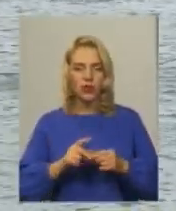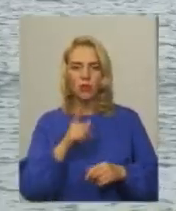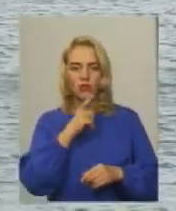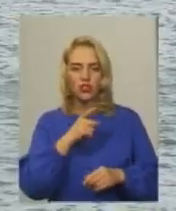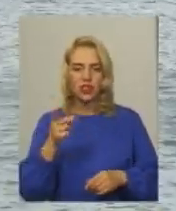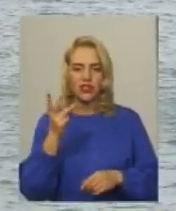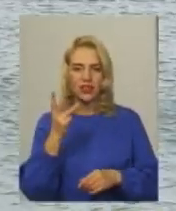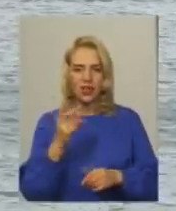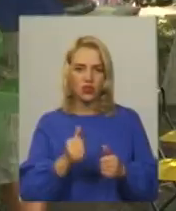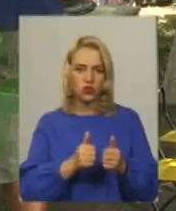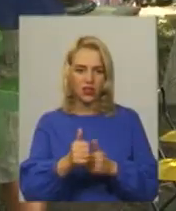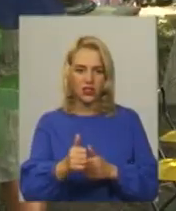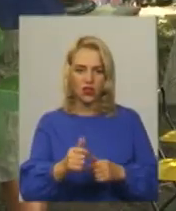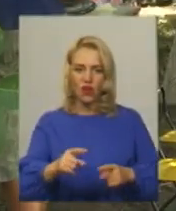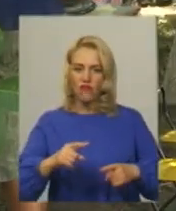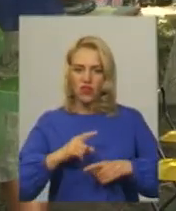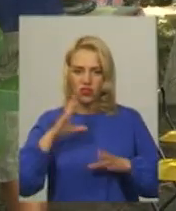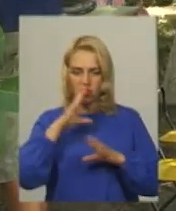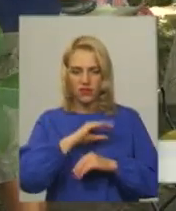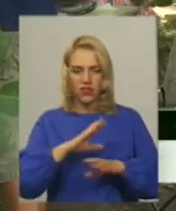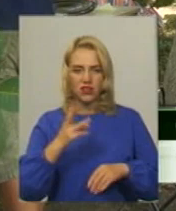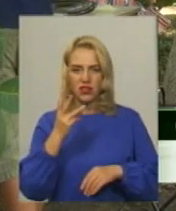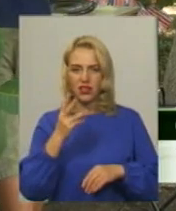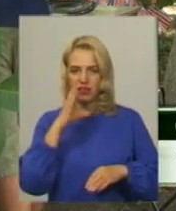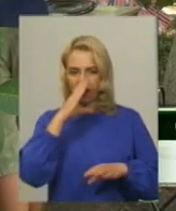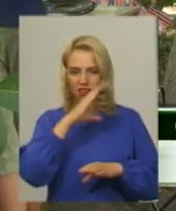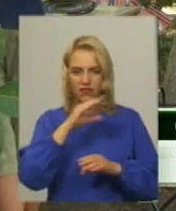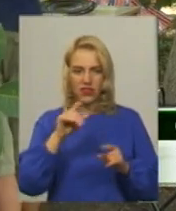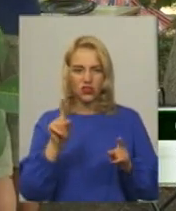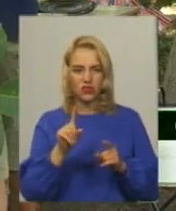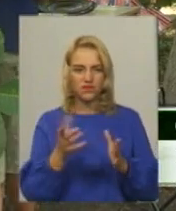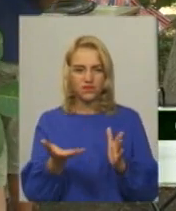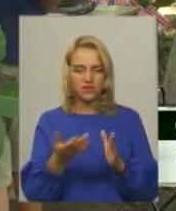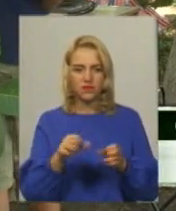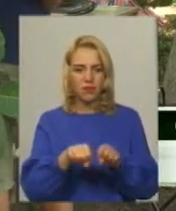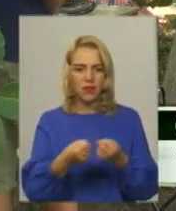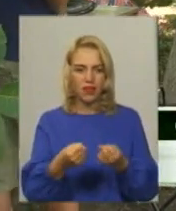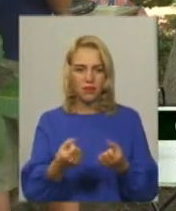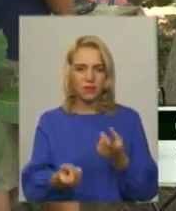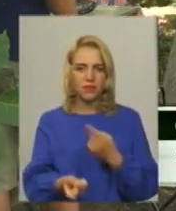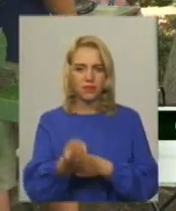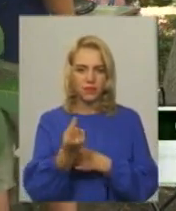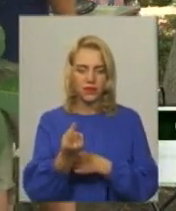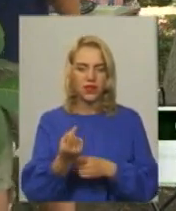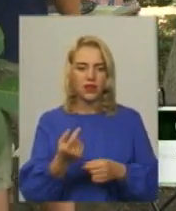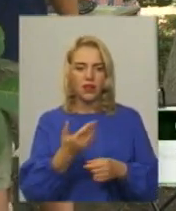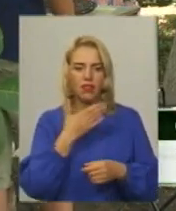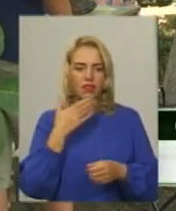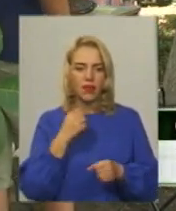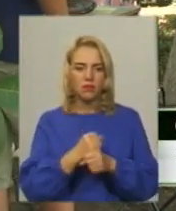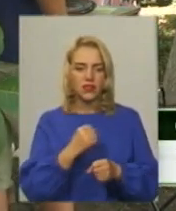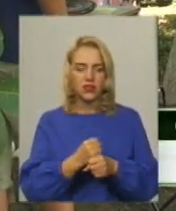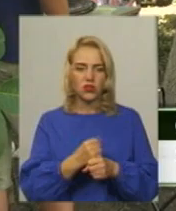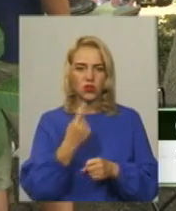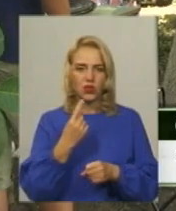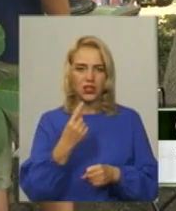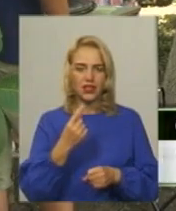фінішувати не вдалося Третя гонка чуть неудачна, тому що десь якась неполадка з'явилася, не працює один циліндр